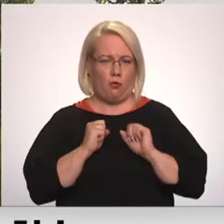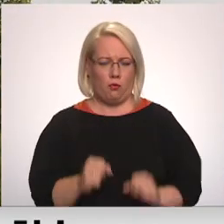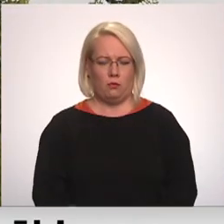karsta.